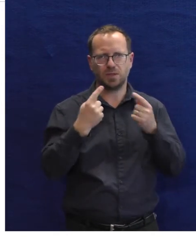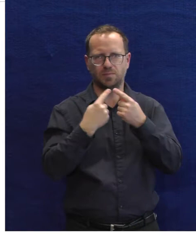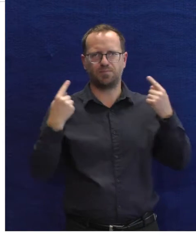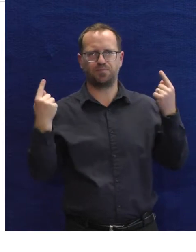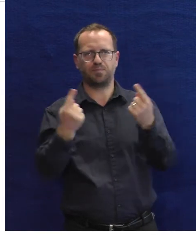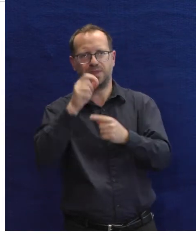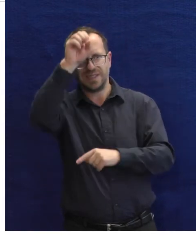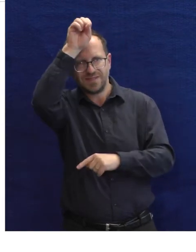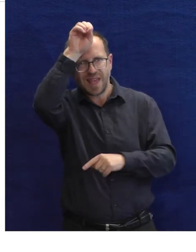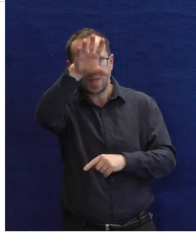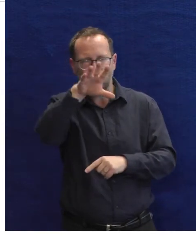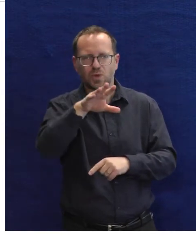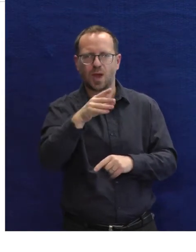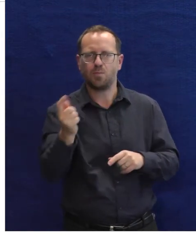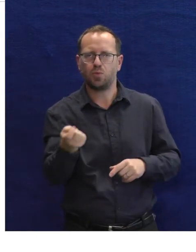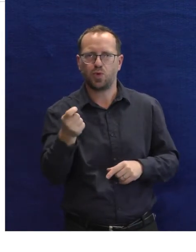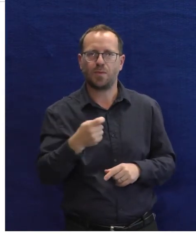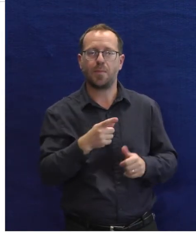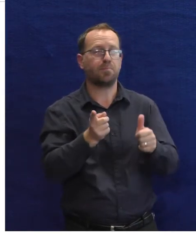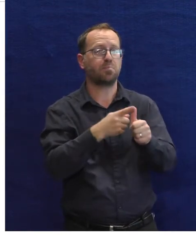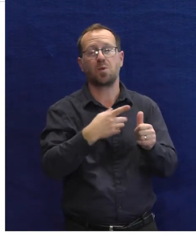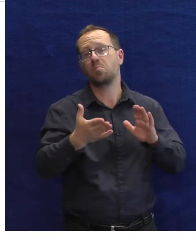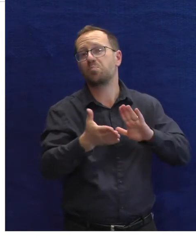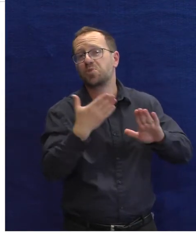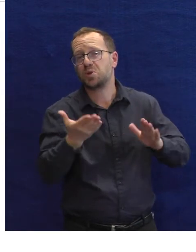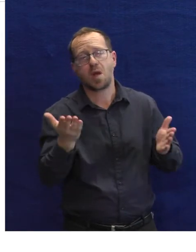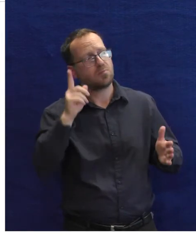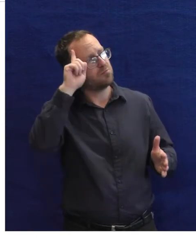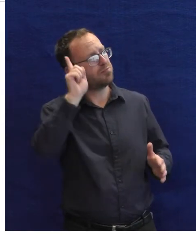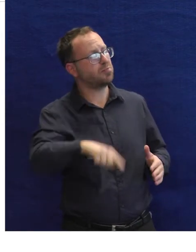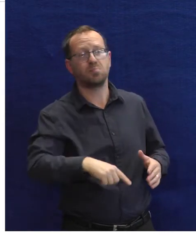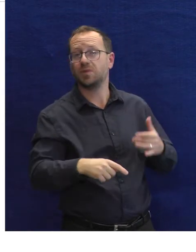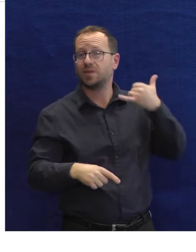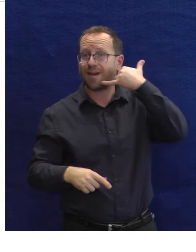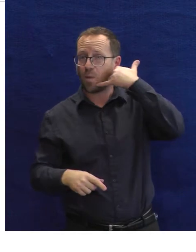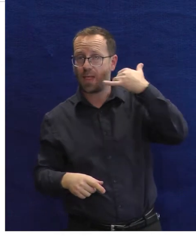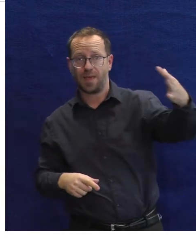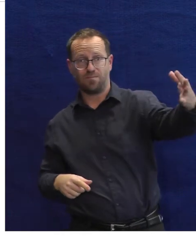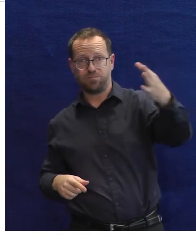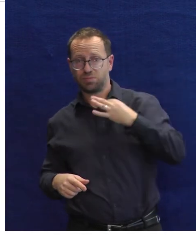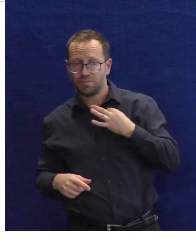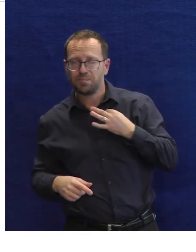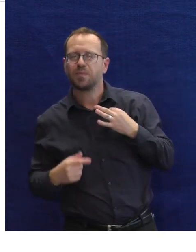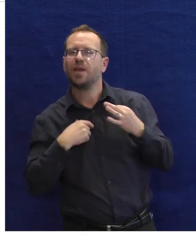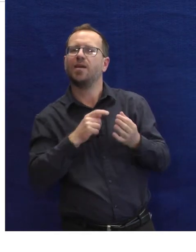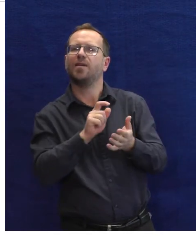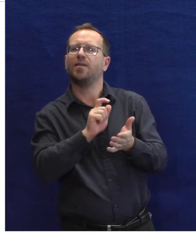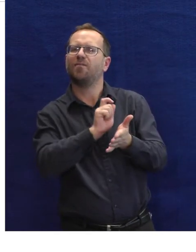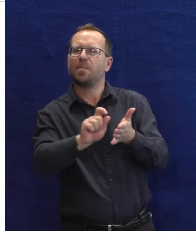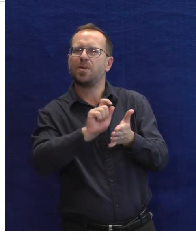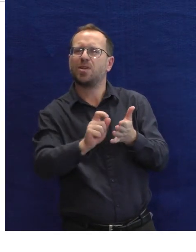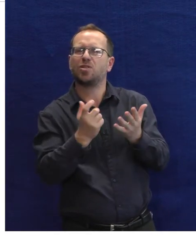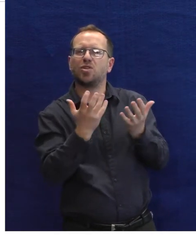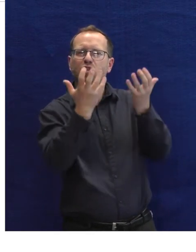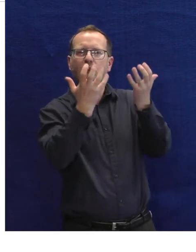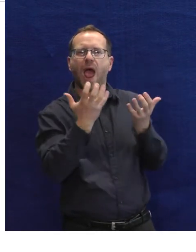To znamená, že první, co po vás budu chtít, když mi zavoláte na telefon, tak vám povím, že je jediné,